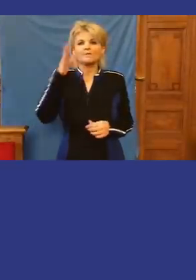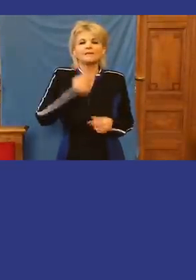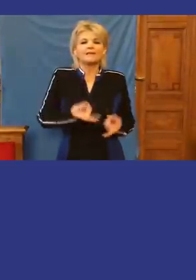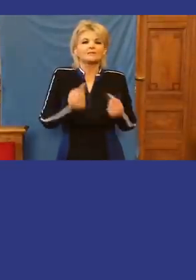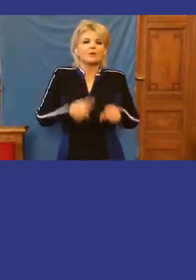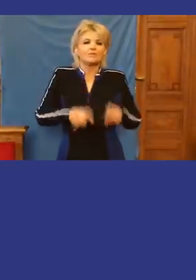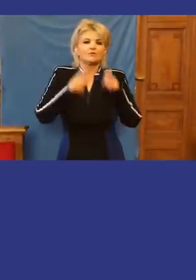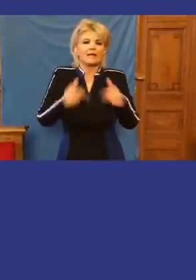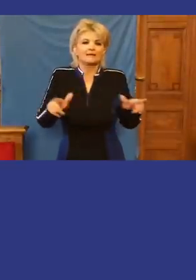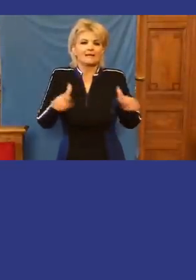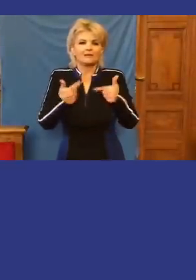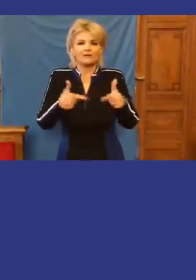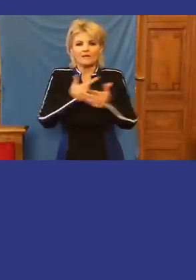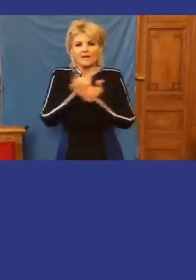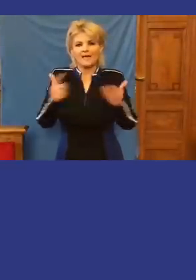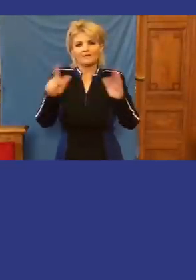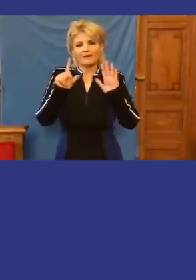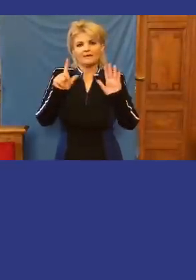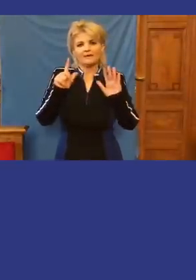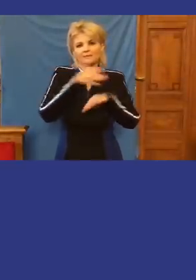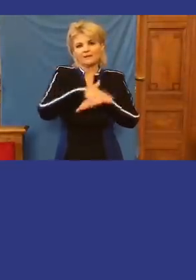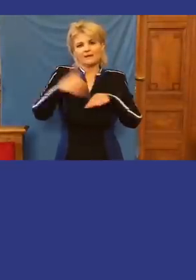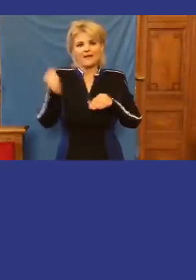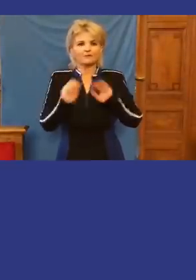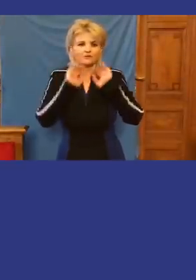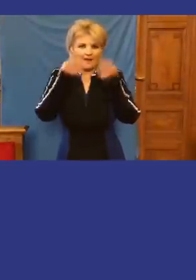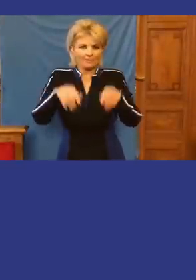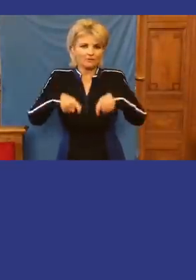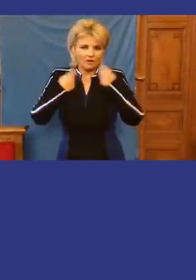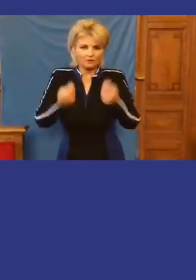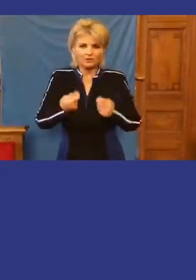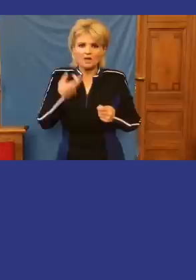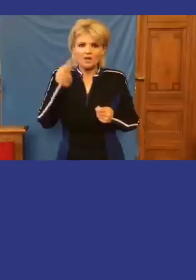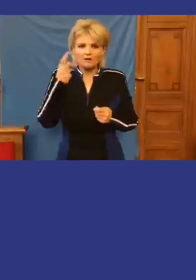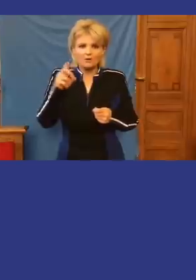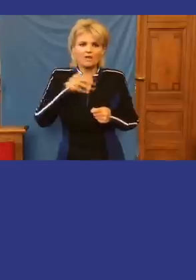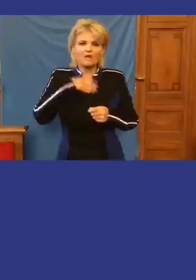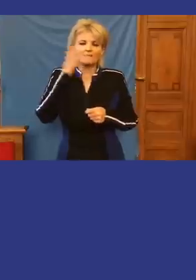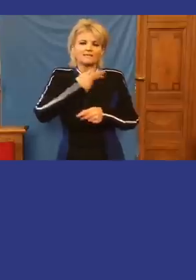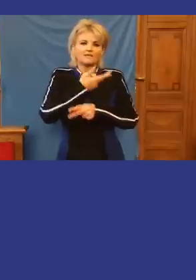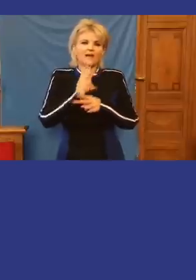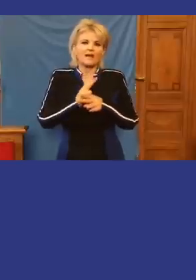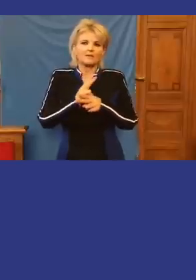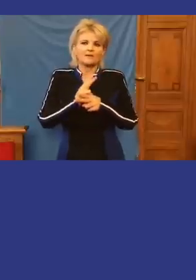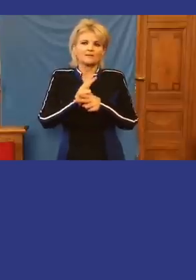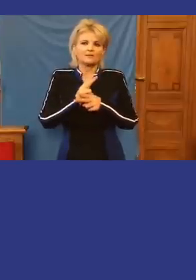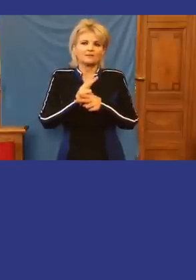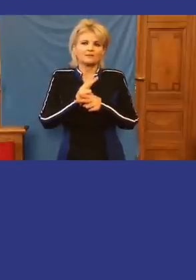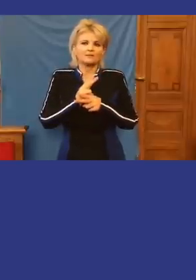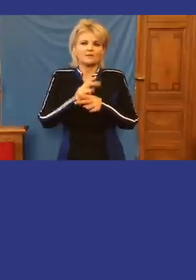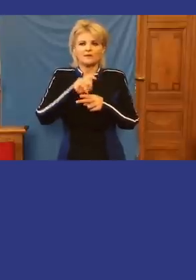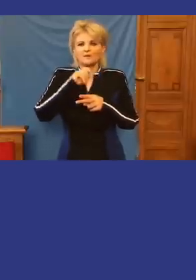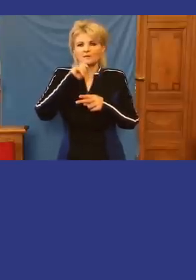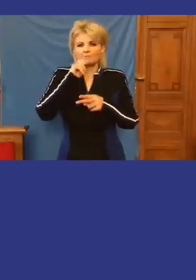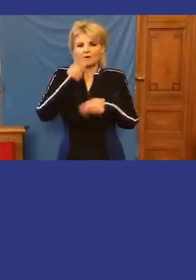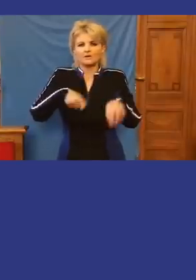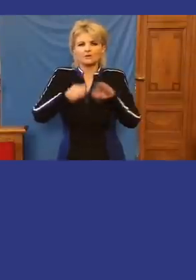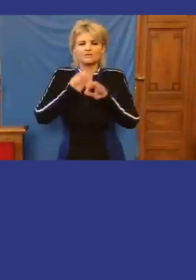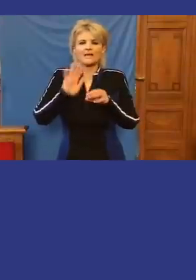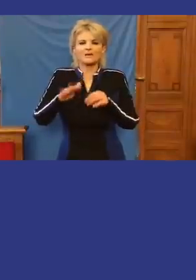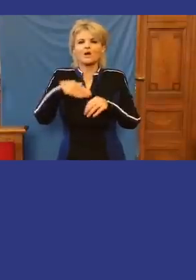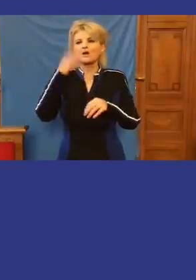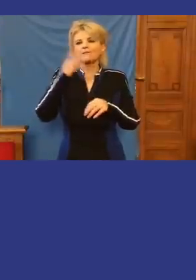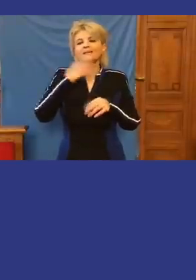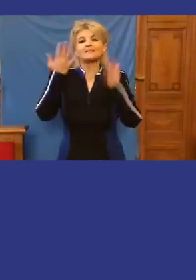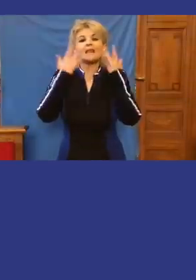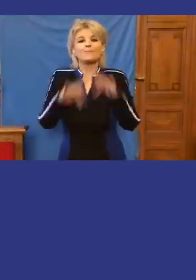függetlenül 77 milliárdos támogatást adott volna a Fideszes állam által elködhető módon Magyarországnak, amiről a